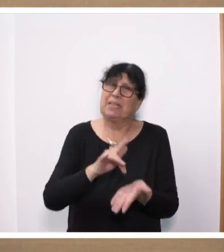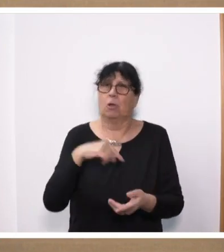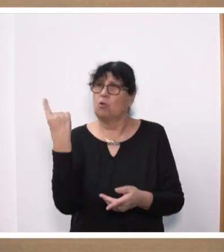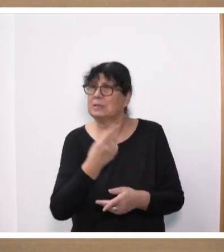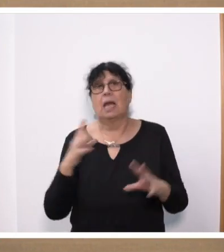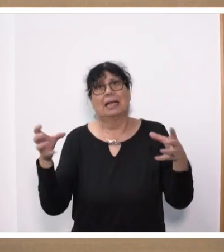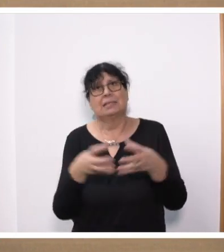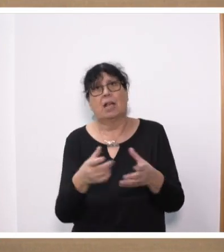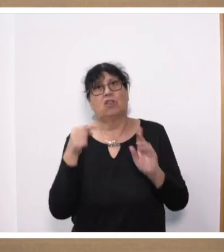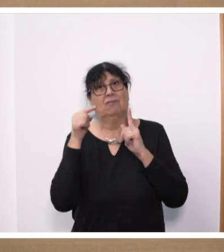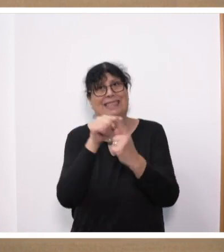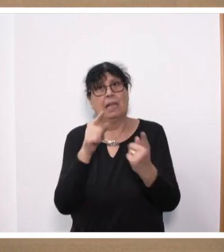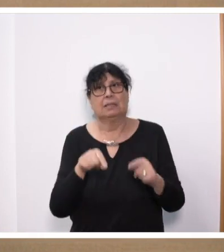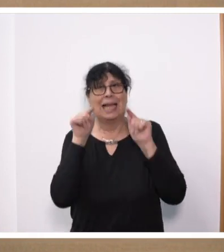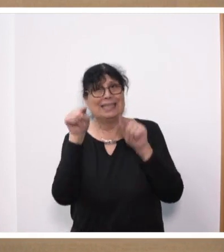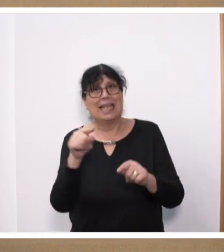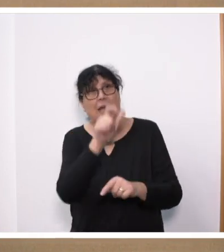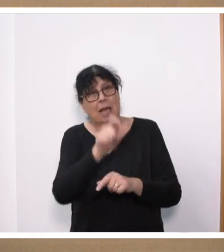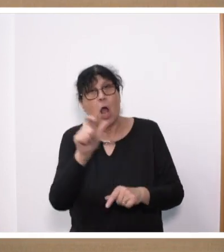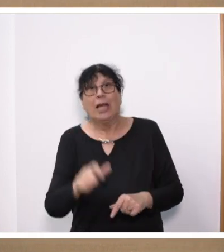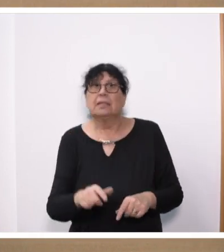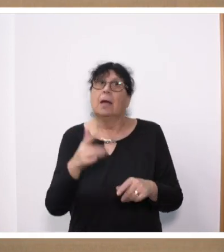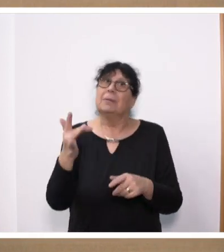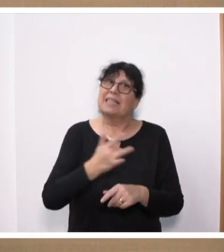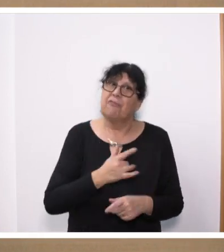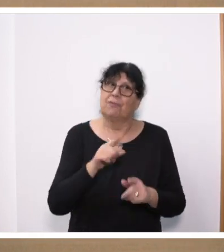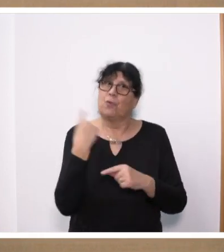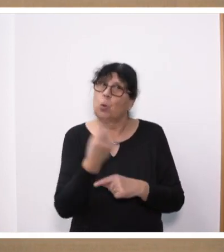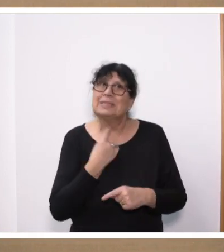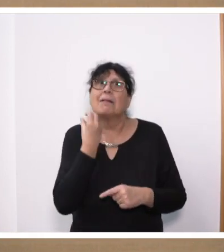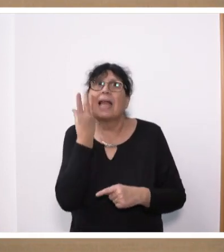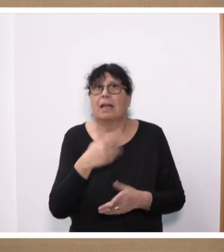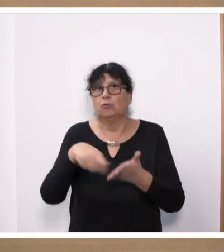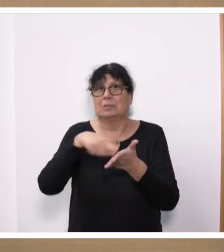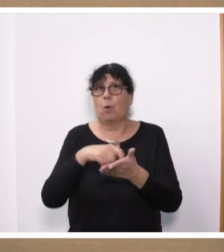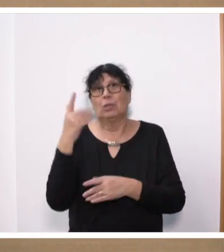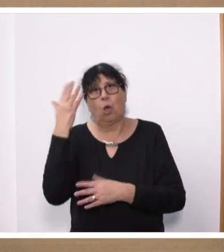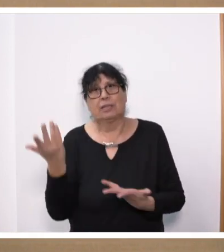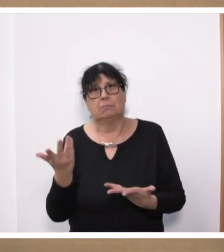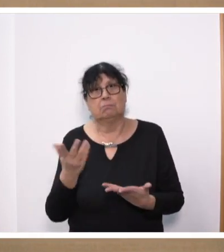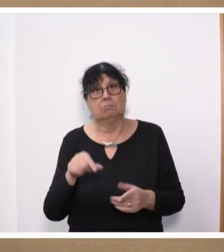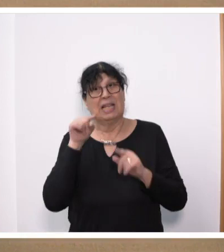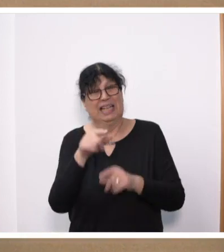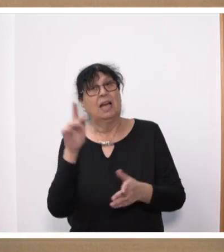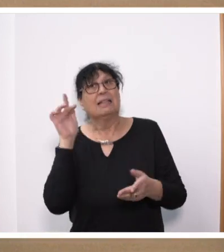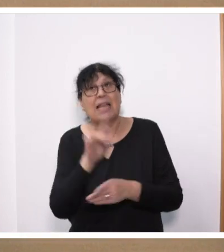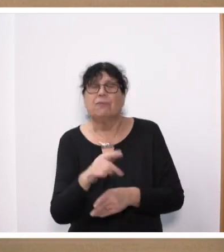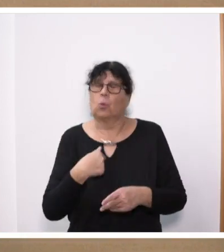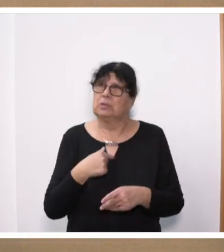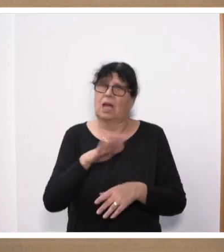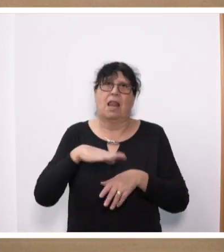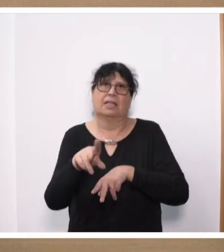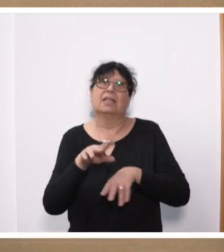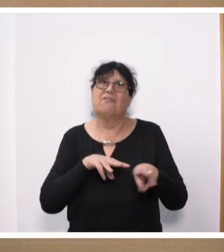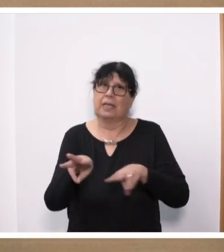und die mit voller Härte ausgerechnet genau die treffen, die für unser tägliches Brot sorgen. Sie treffen unsere Landwirte. Sie treffen einen